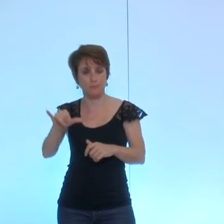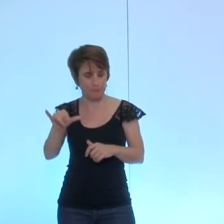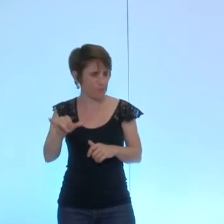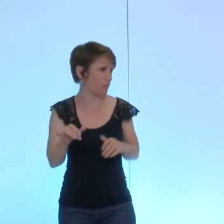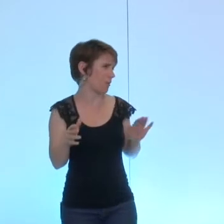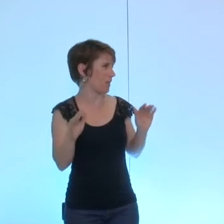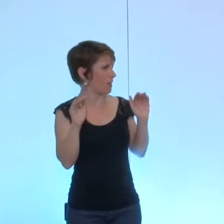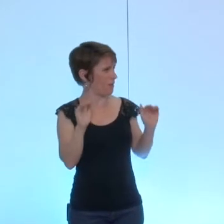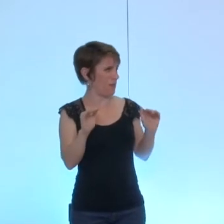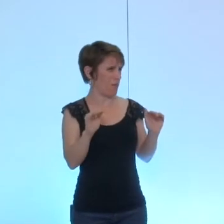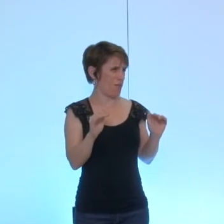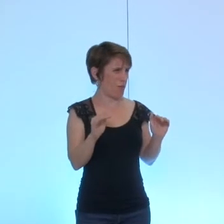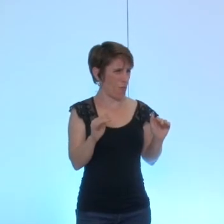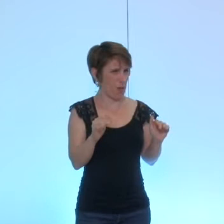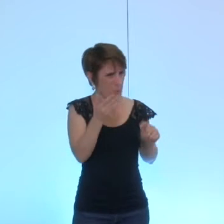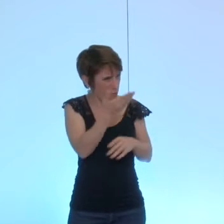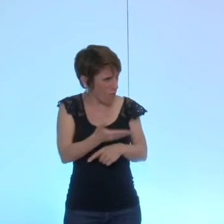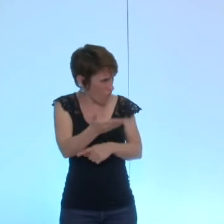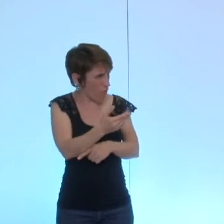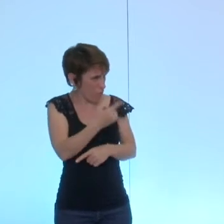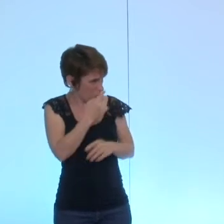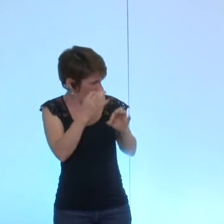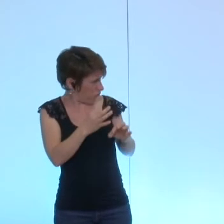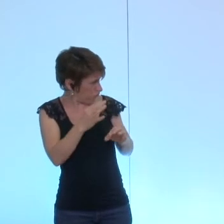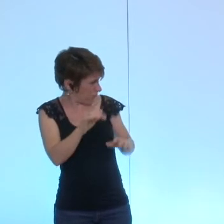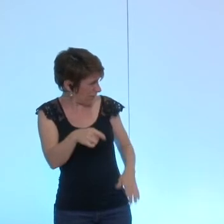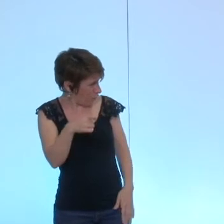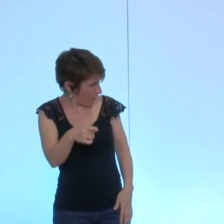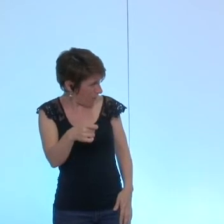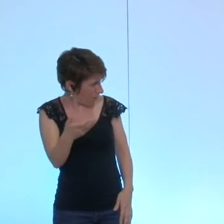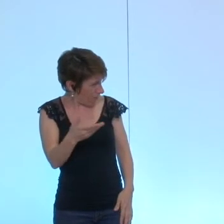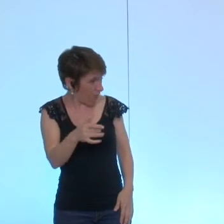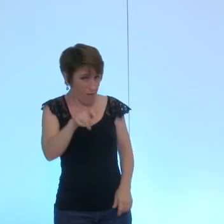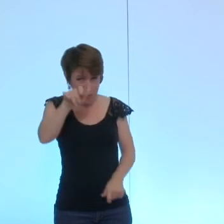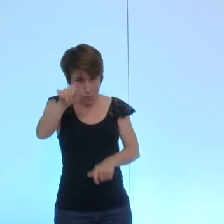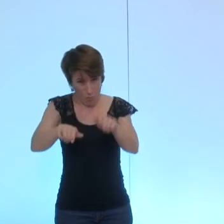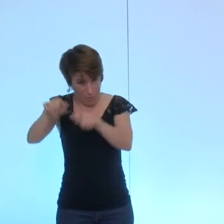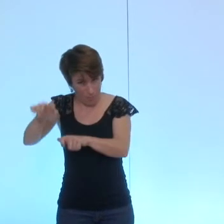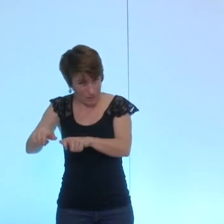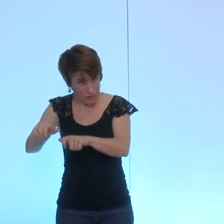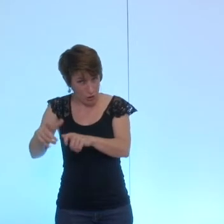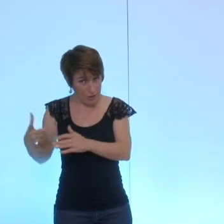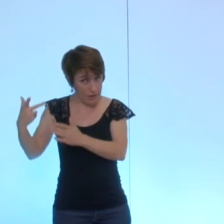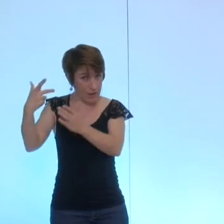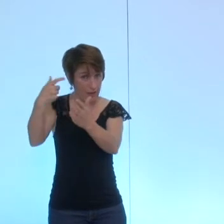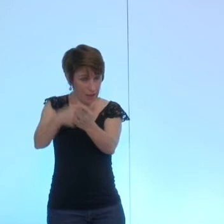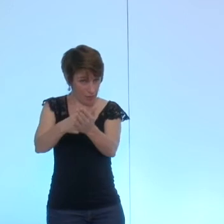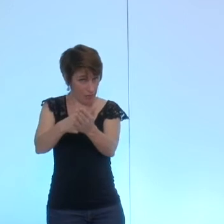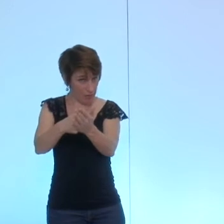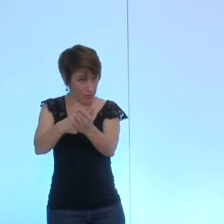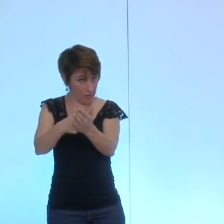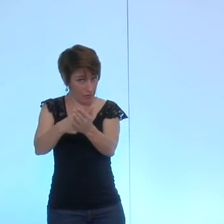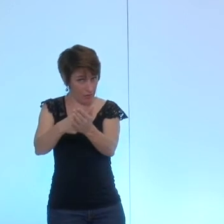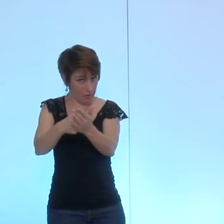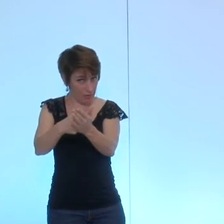point de vue est-ce que vous estimez légitime que des personnes accédant à ce bien